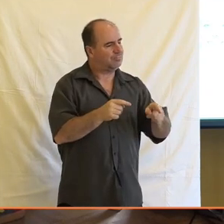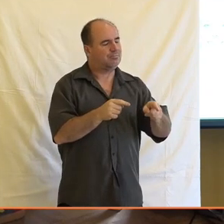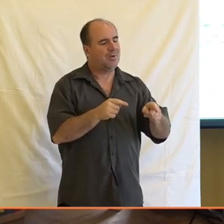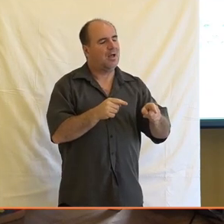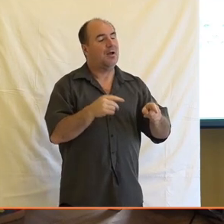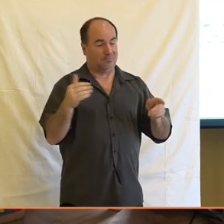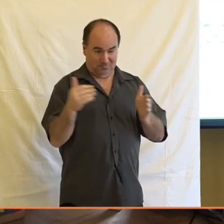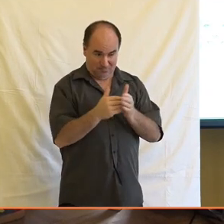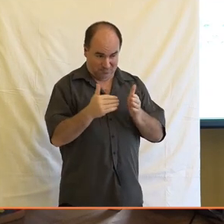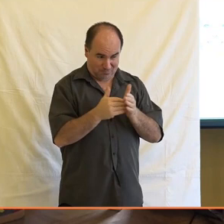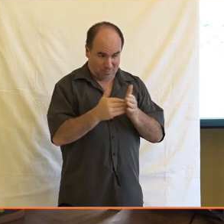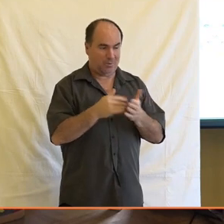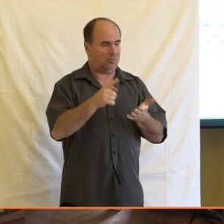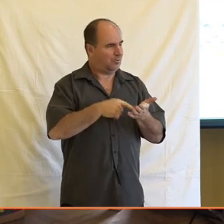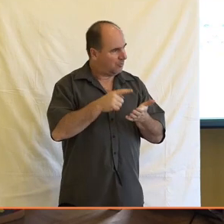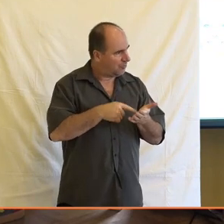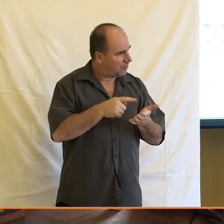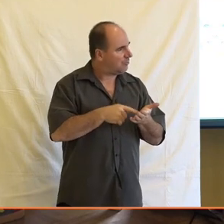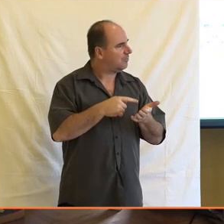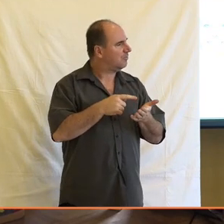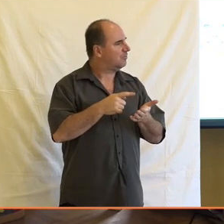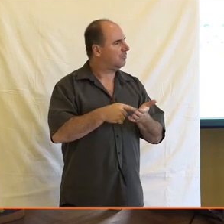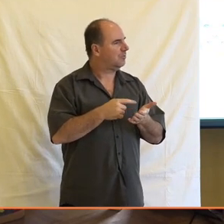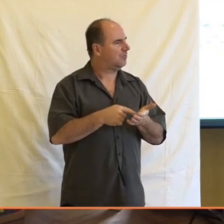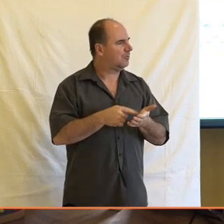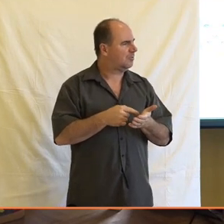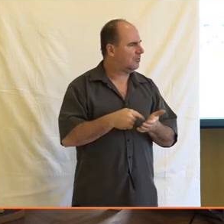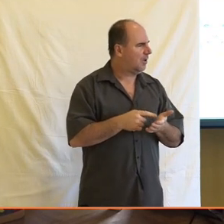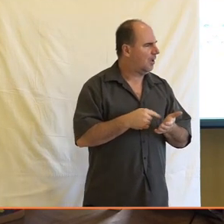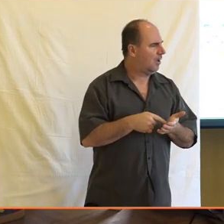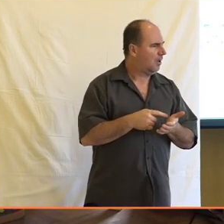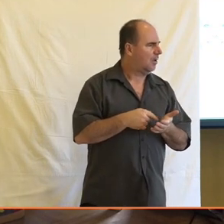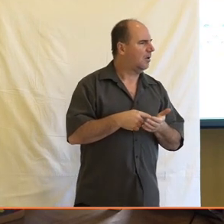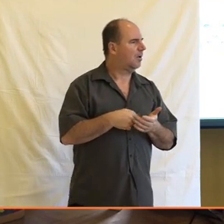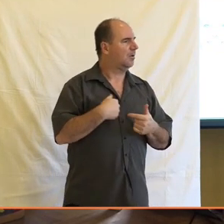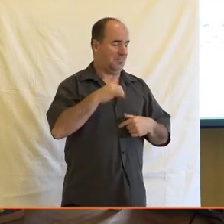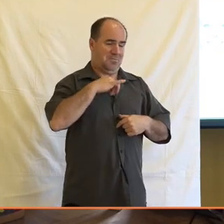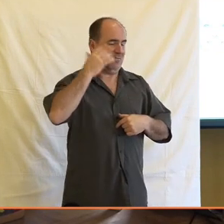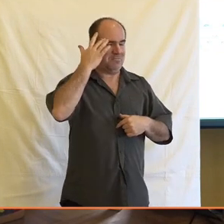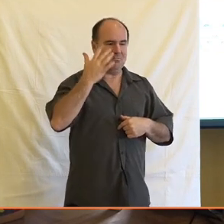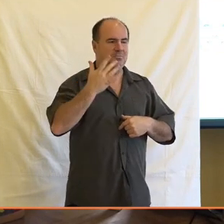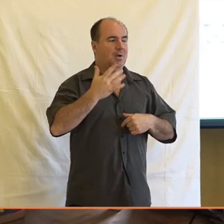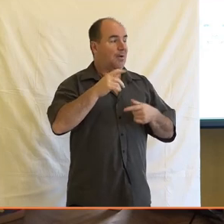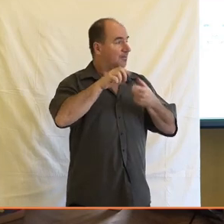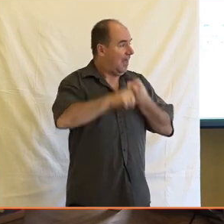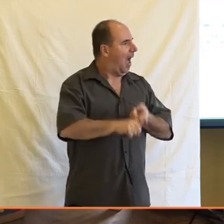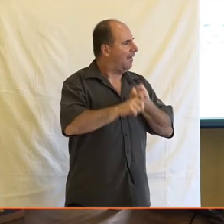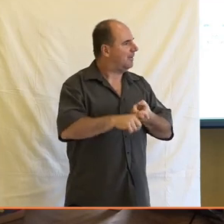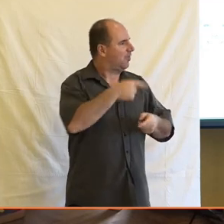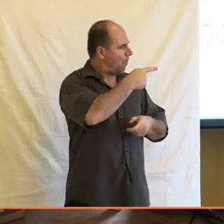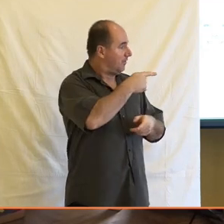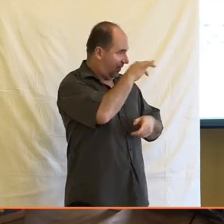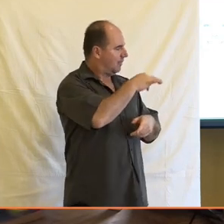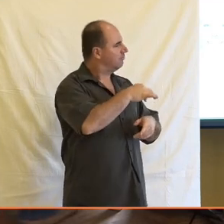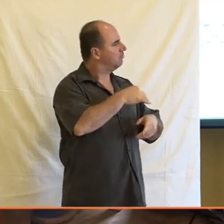často stále technologie a jak se to promítá na závislostech. Jo, jste vlastně adiktolog,